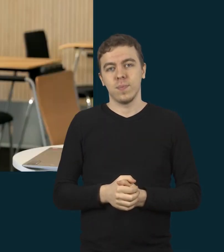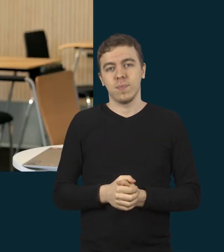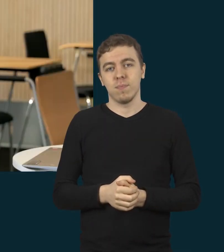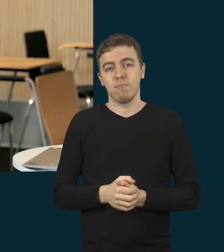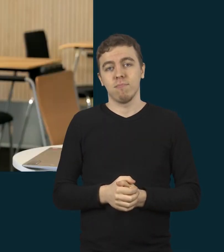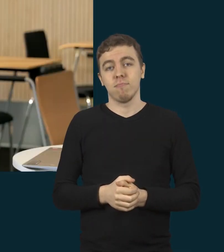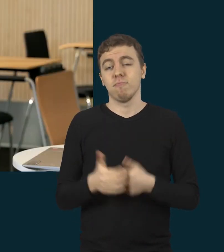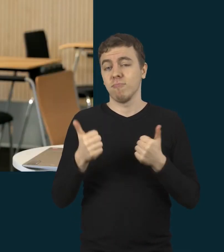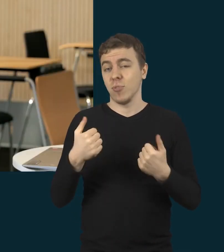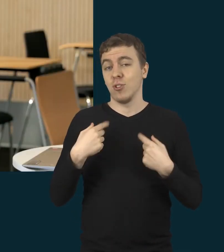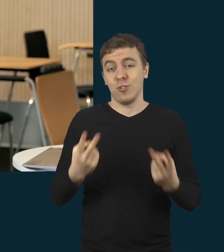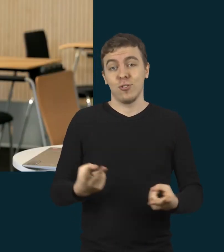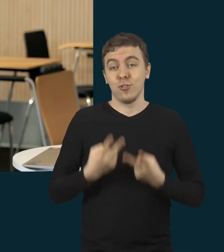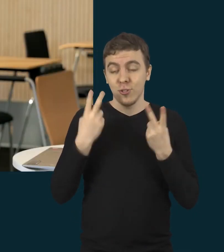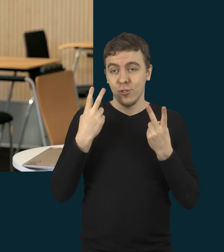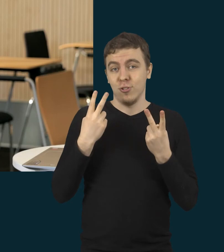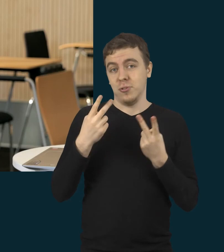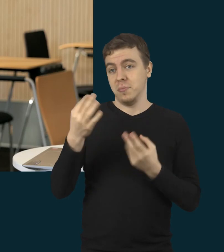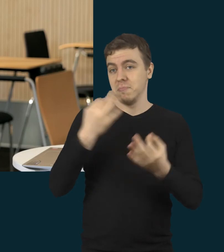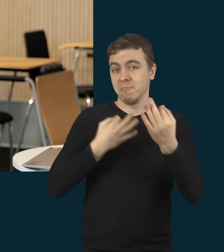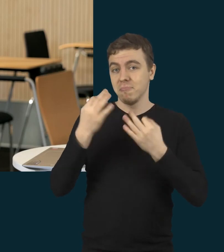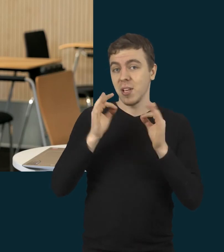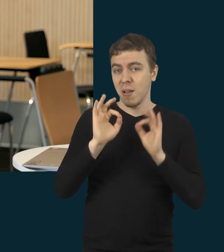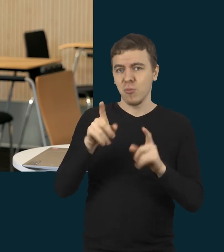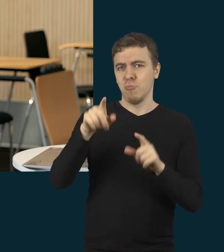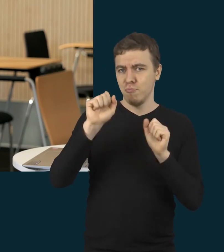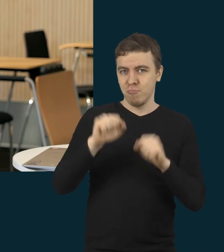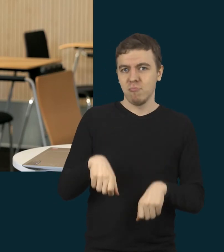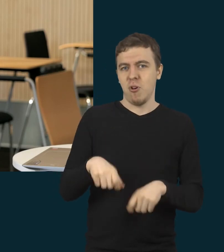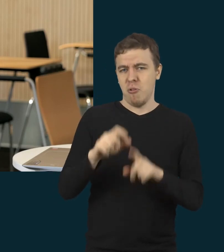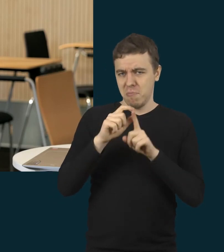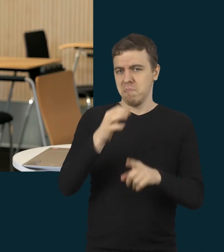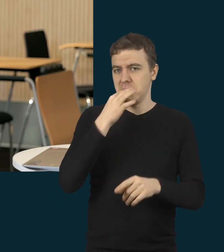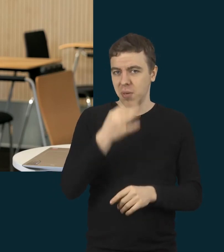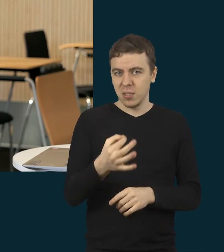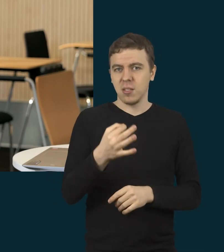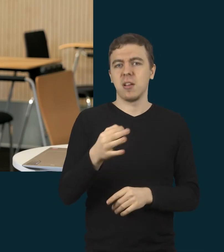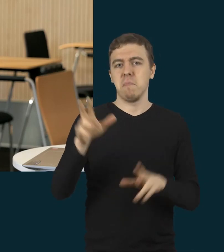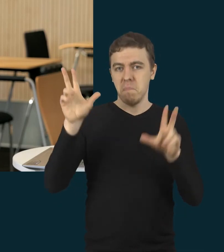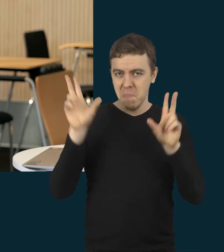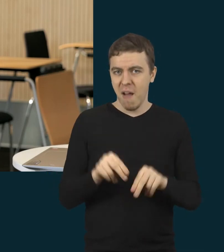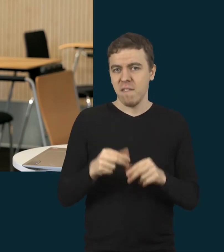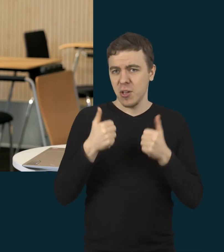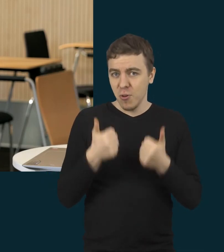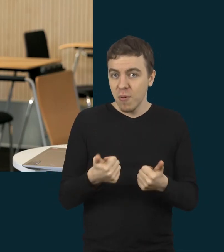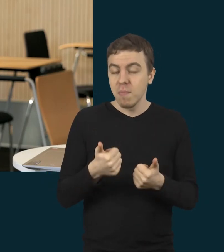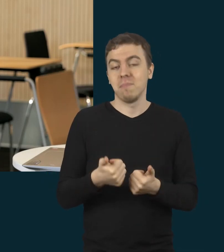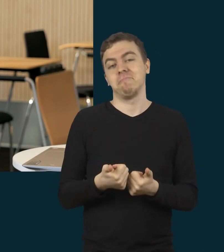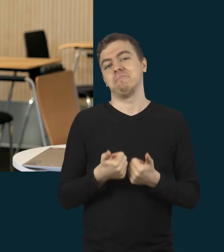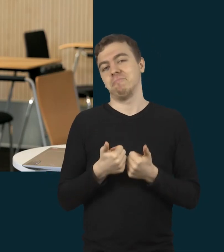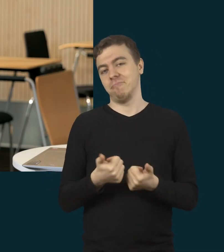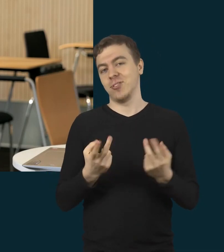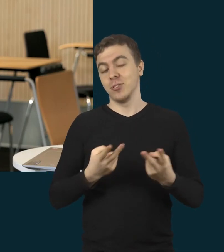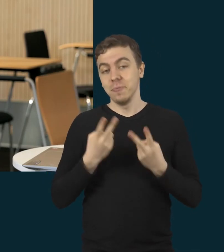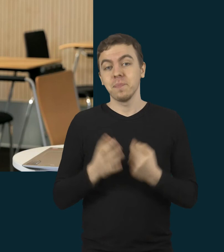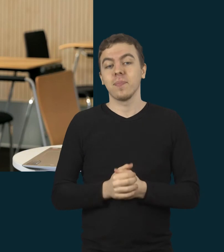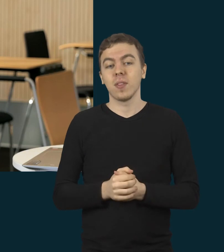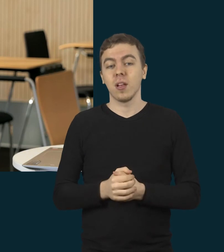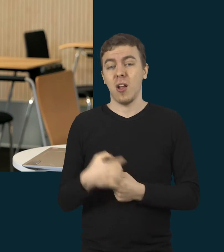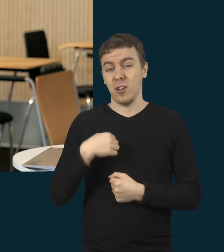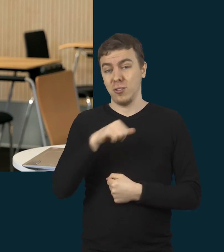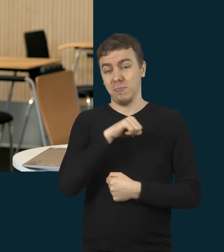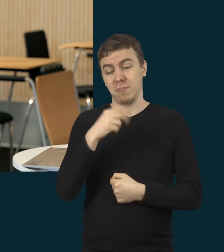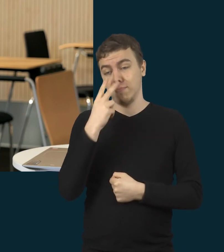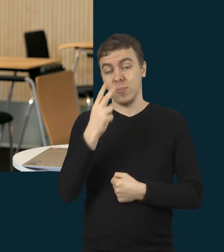Labai, labai džiugu girdėti, kad galite tvirtai pasakyti, kad pavyko. Ir mano subjektyve